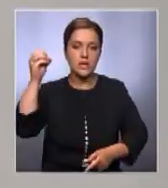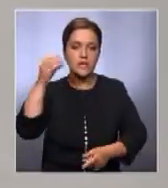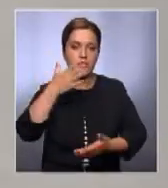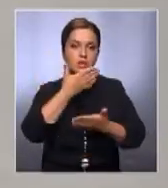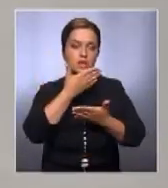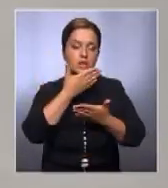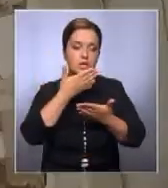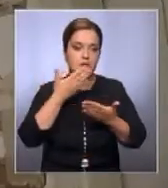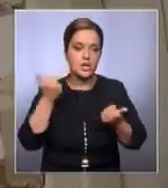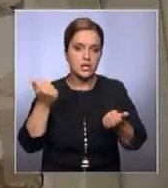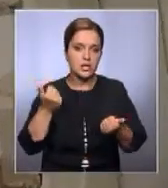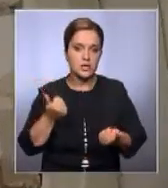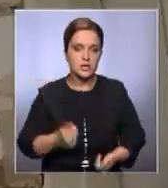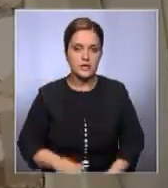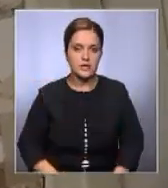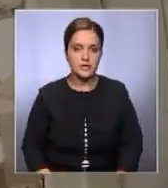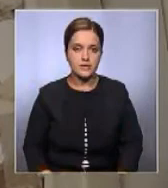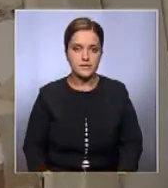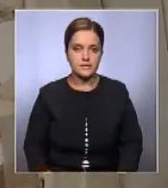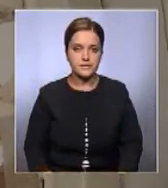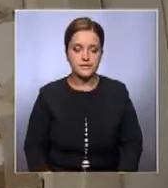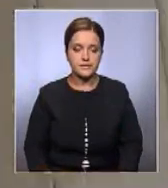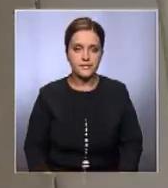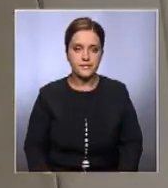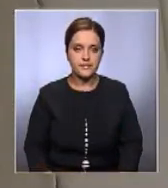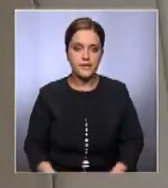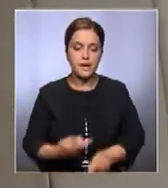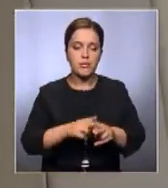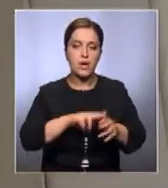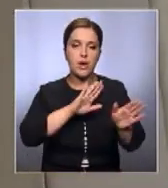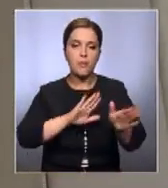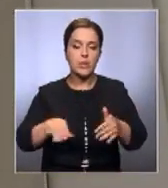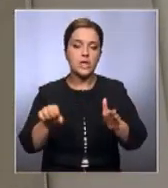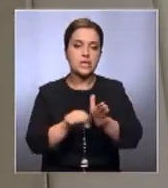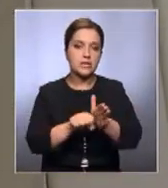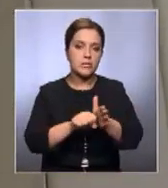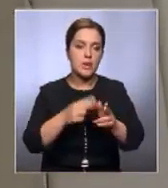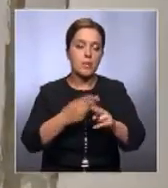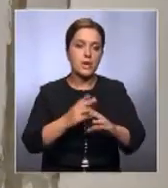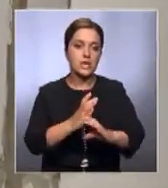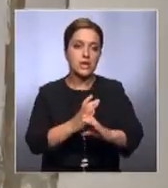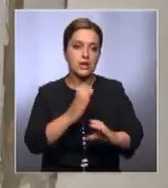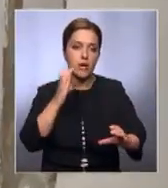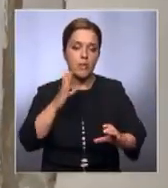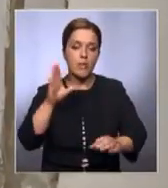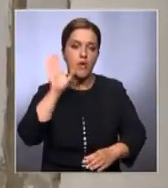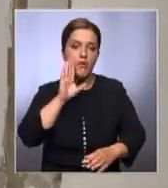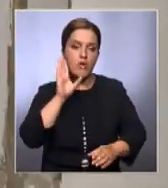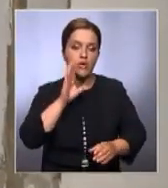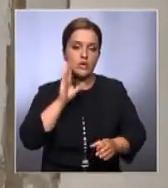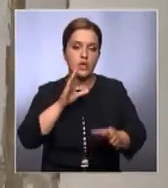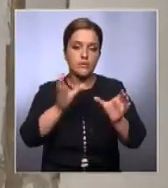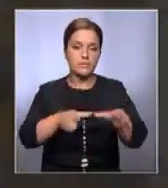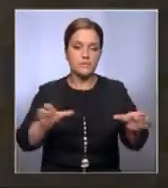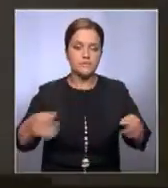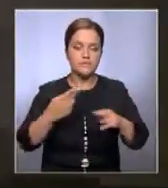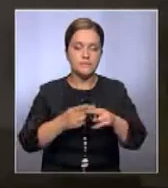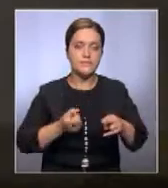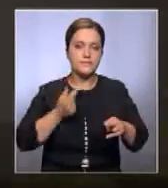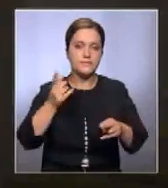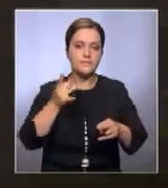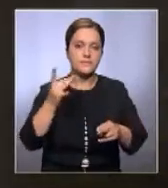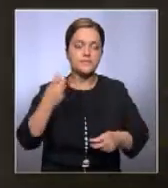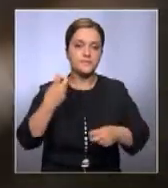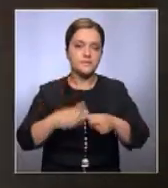Парадный вход вообще звучит как насмешка. За минувшую зиму систему отопления прорывало несколько раз. Желтые разводы на стенах –